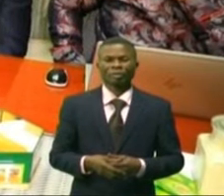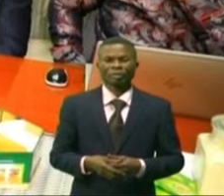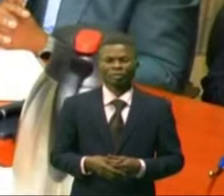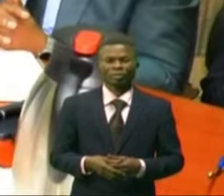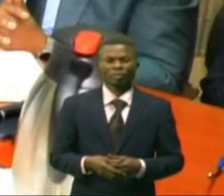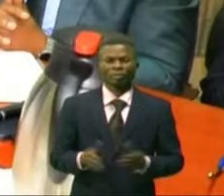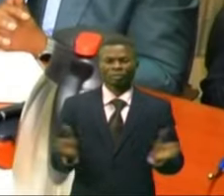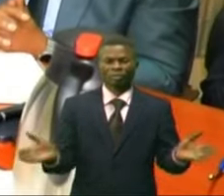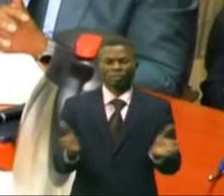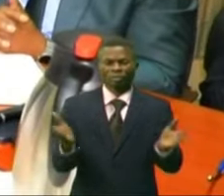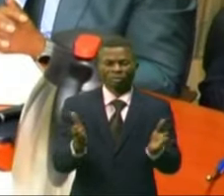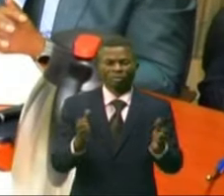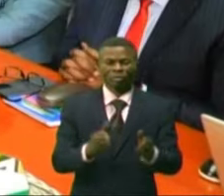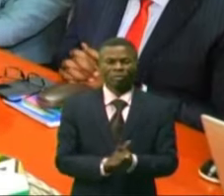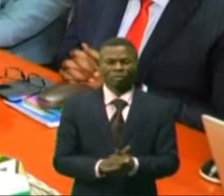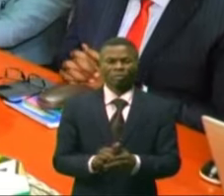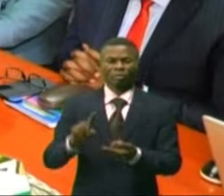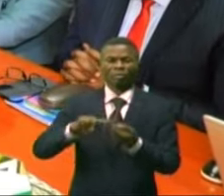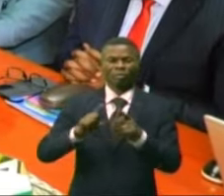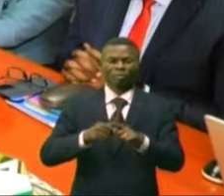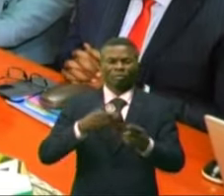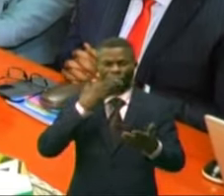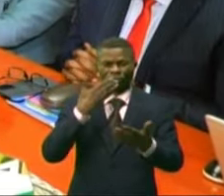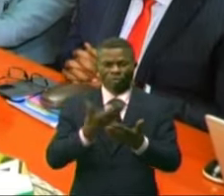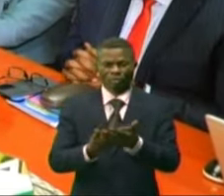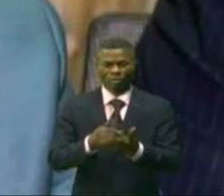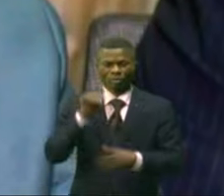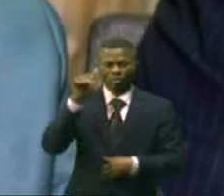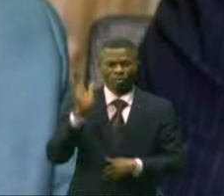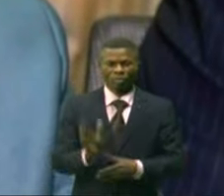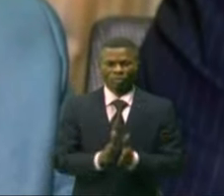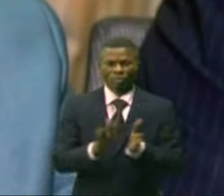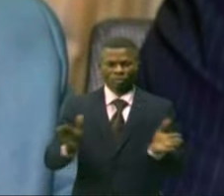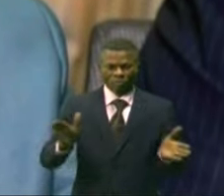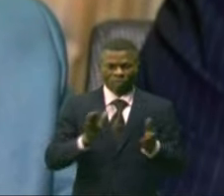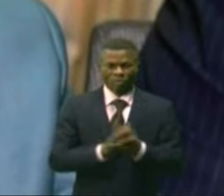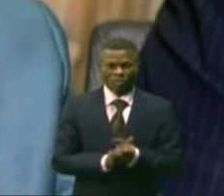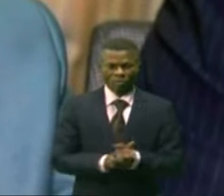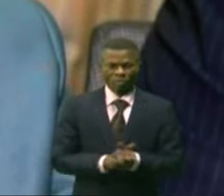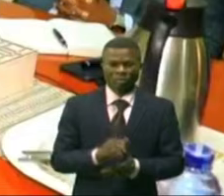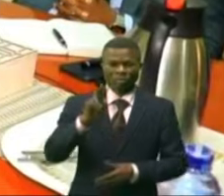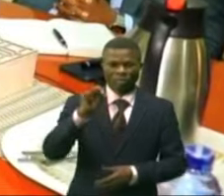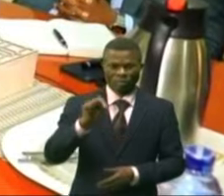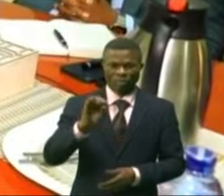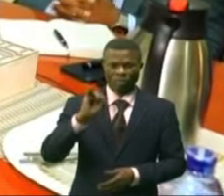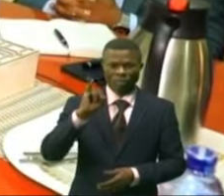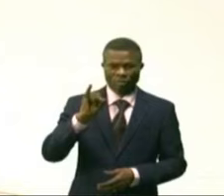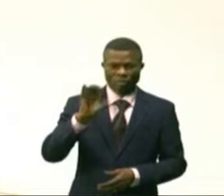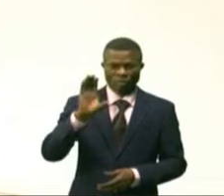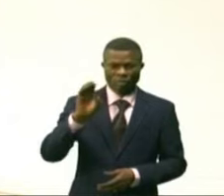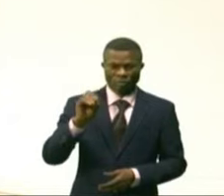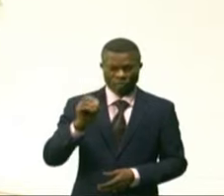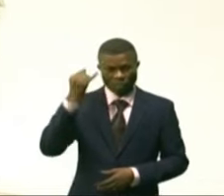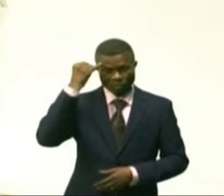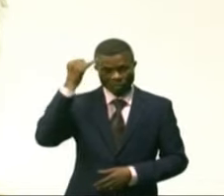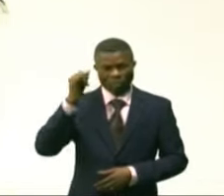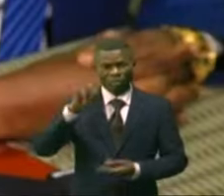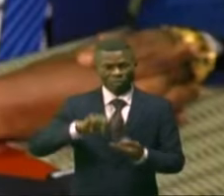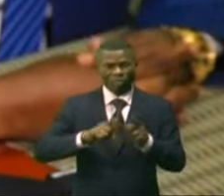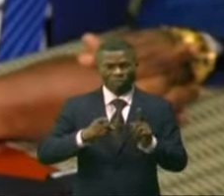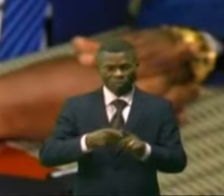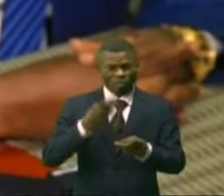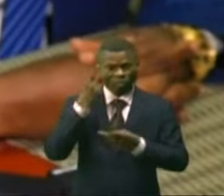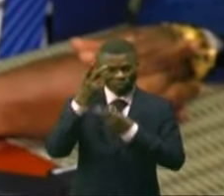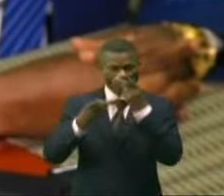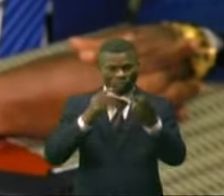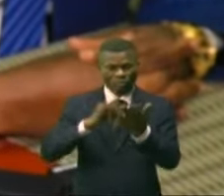Encadré par ses principaux collaborateurs, le directeur général Nikon Zaunzaou a, à l'intention de son hôte, fait le